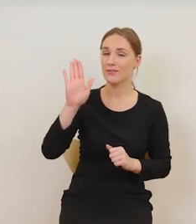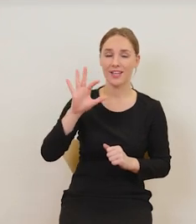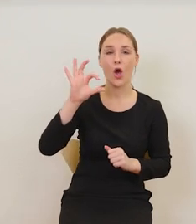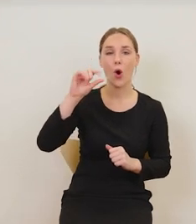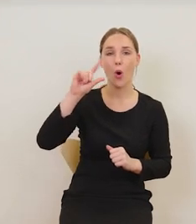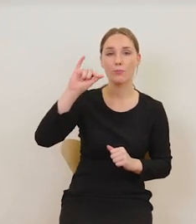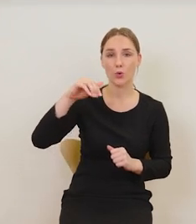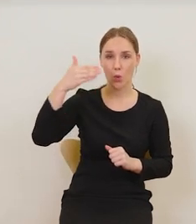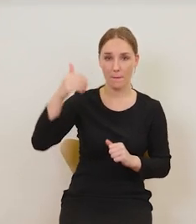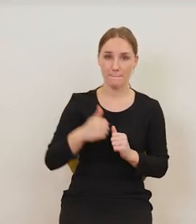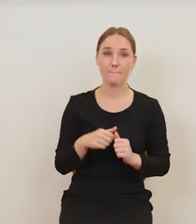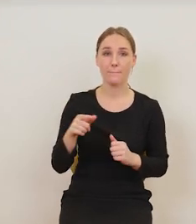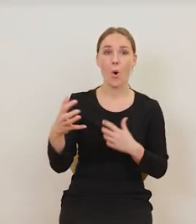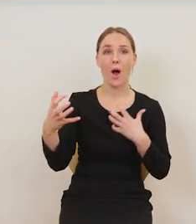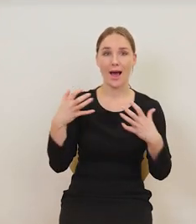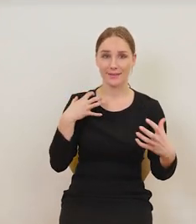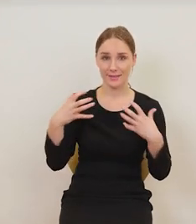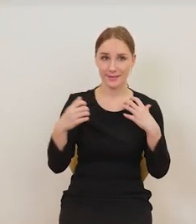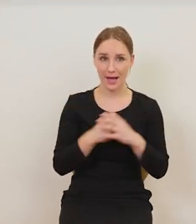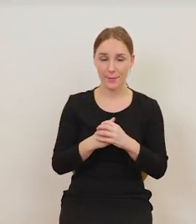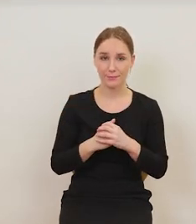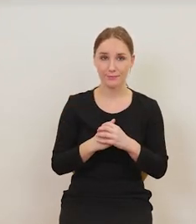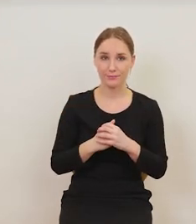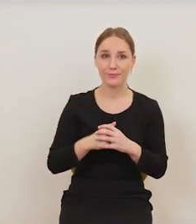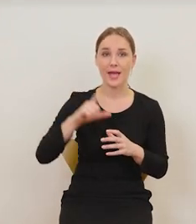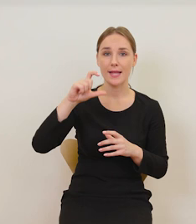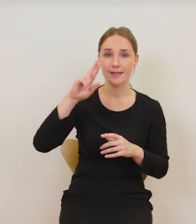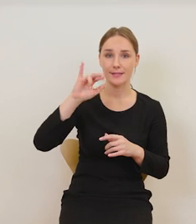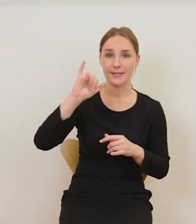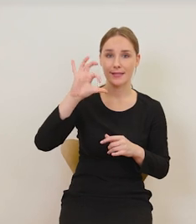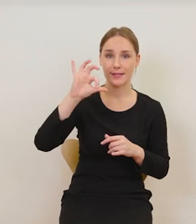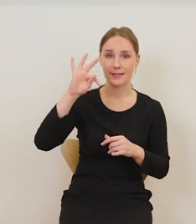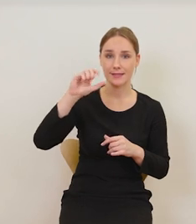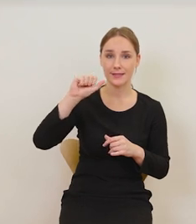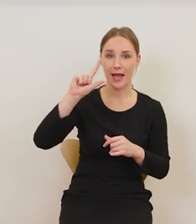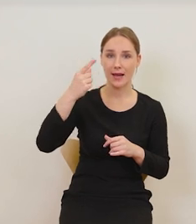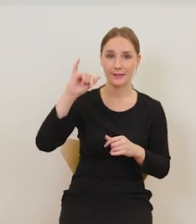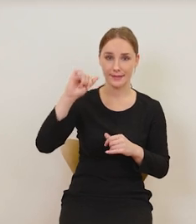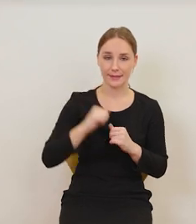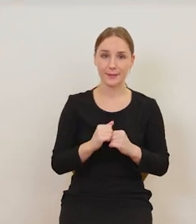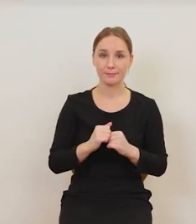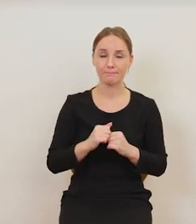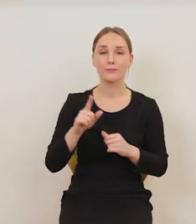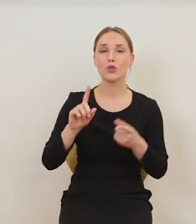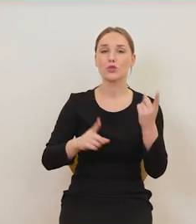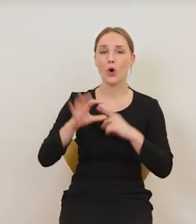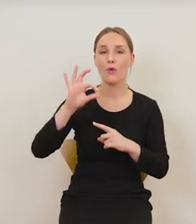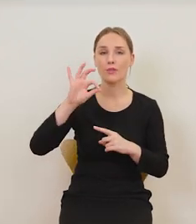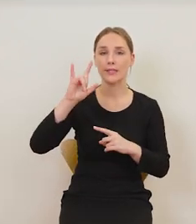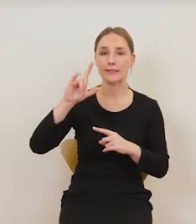To jest artysta Pasquale Liotta Cristaldi, artysta sycylijski,